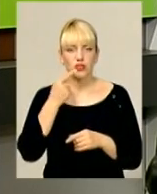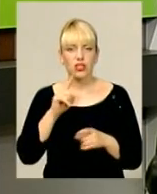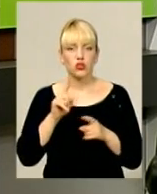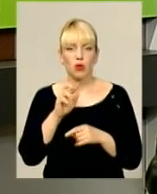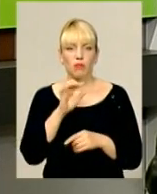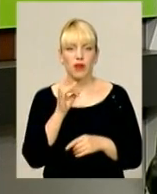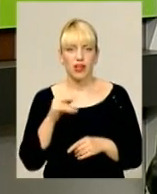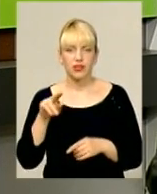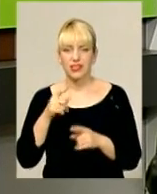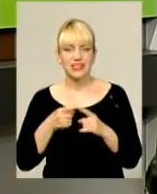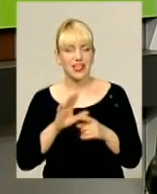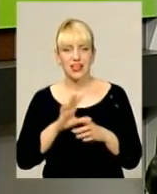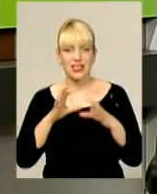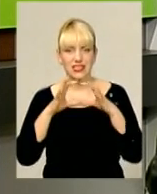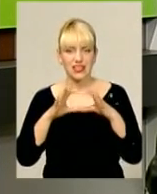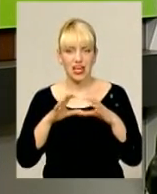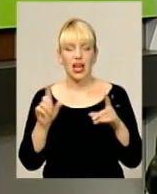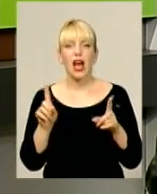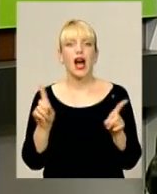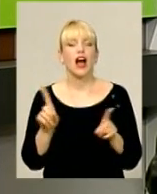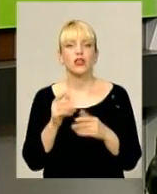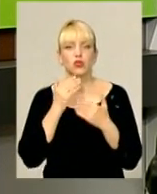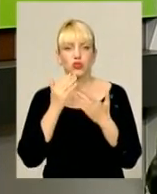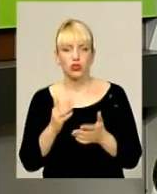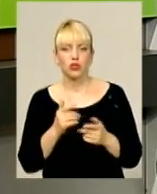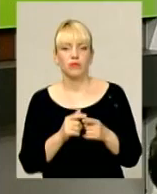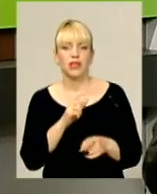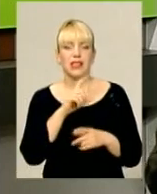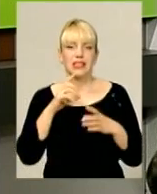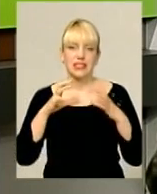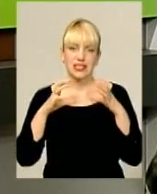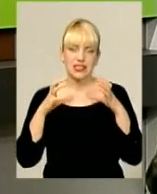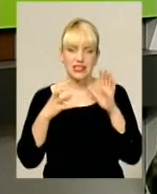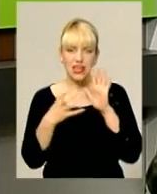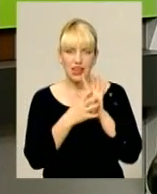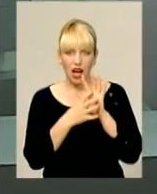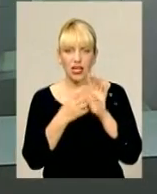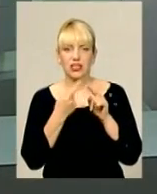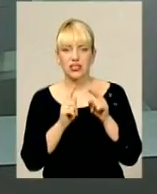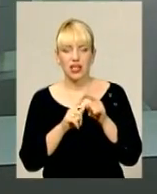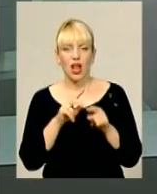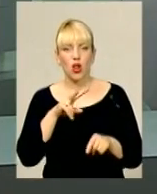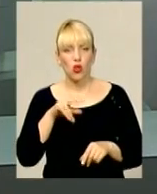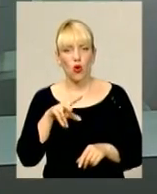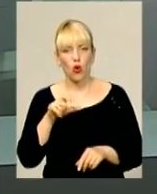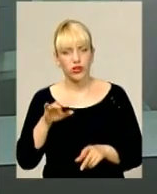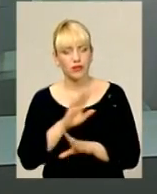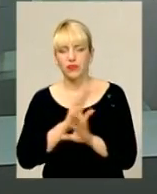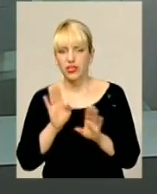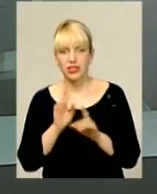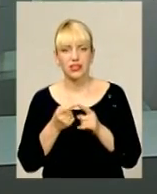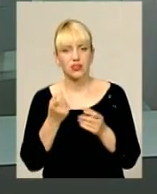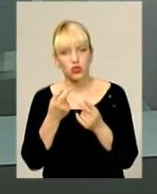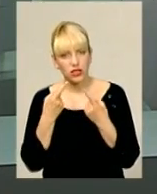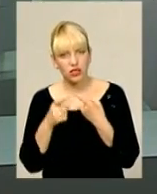бренд – це не знак. А що? Тобто, знак – це логотип. Бренд – це поняття трошки більше.